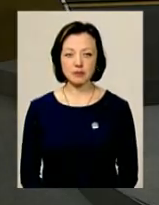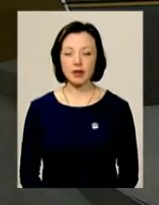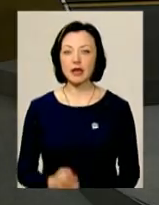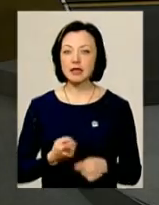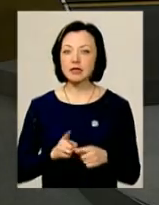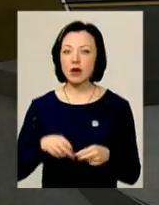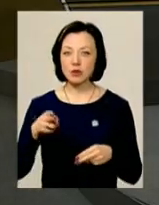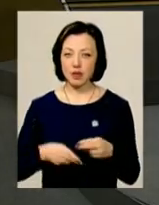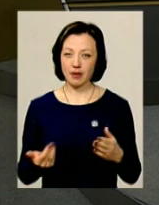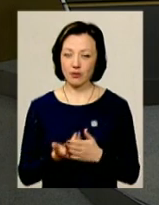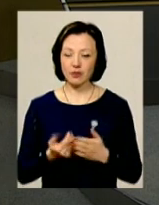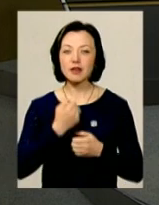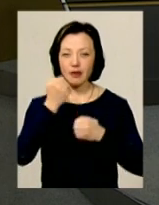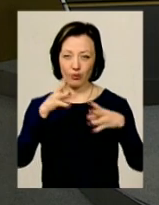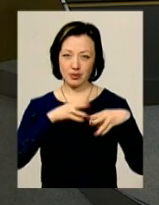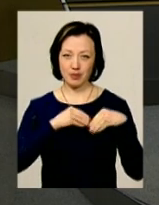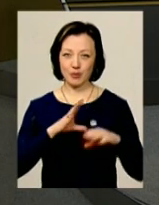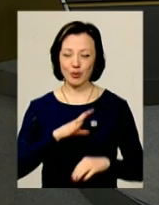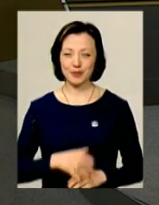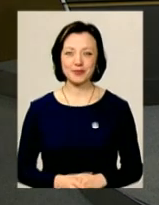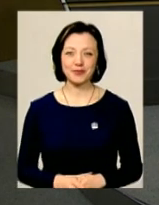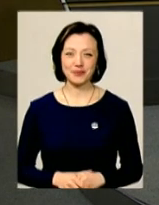Це остання новина випуску. Дякуємо, що були з нами.